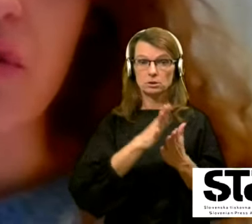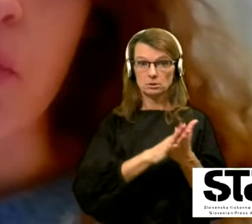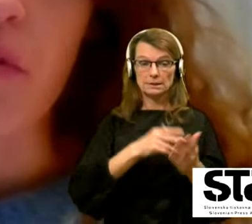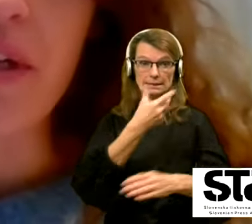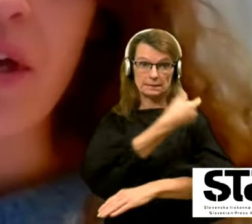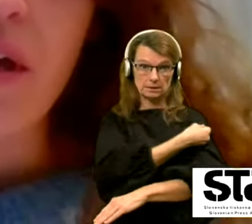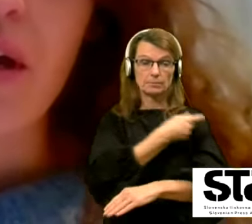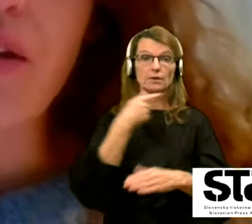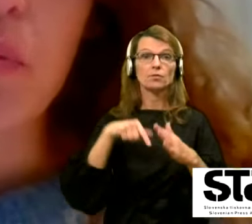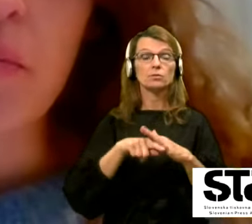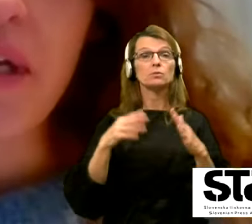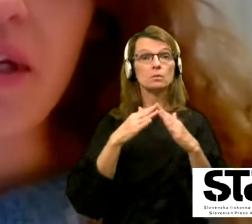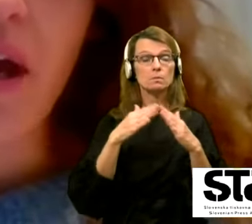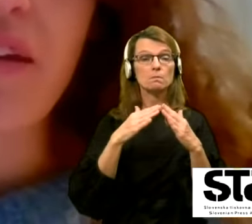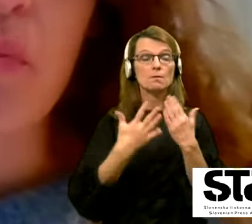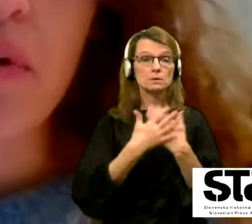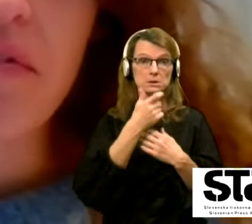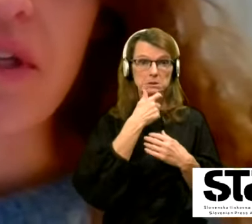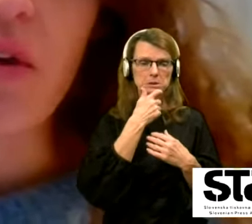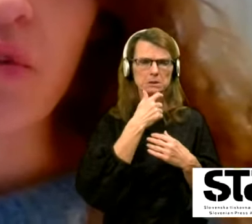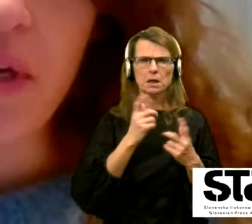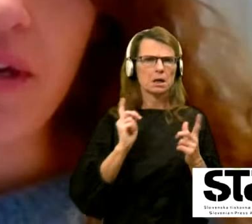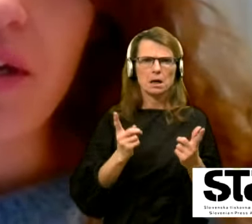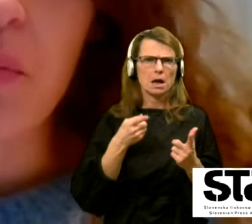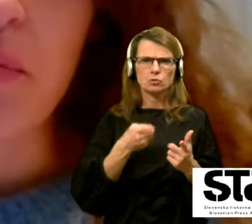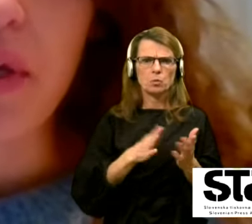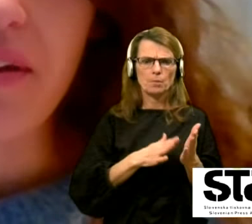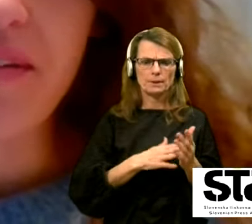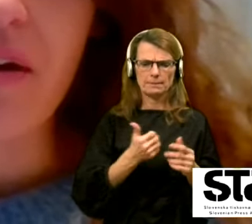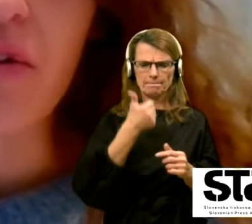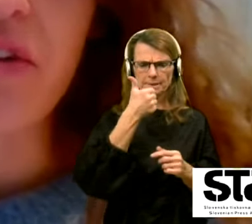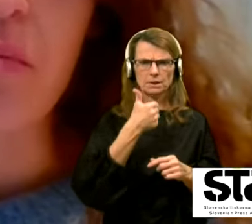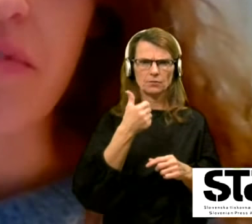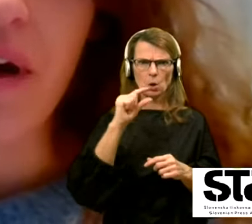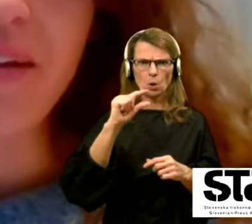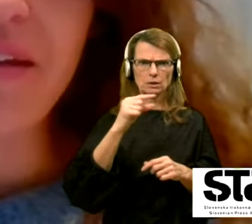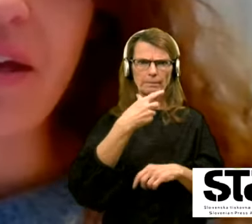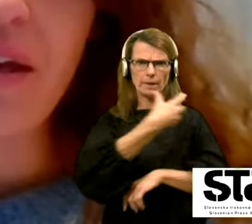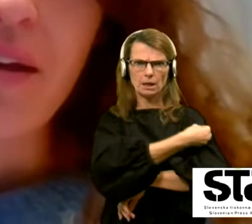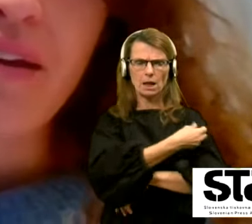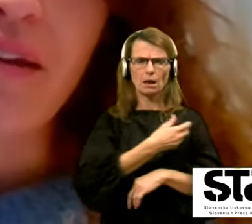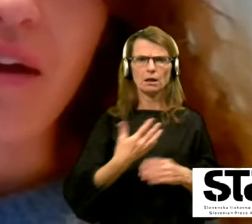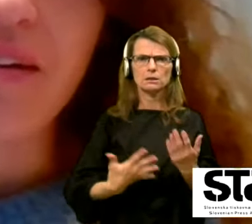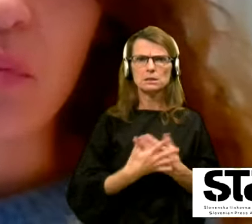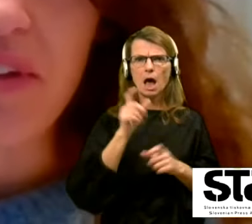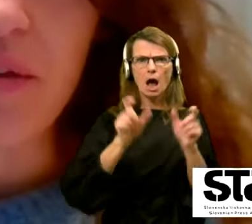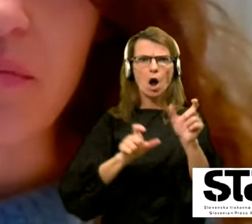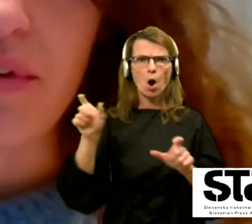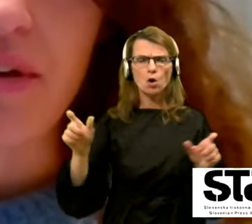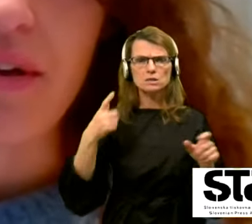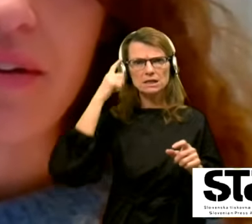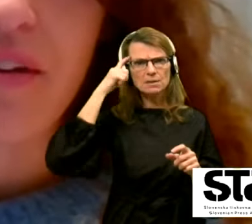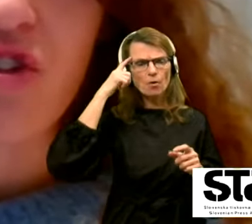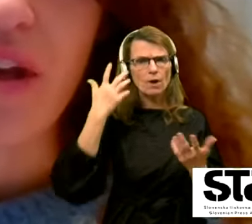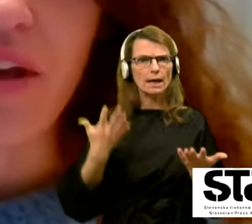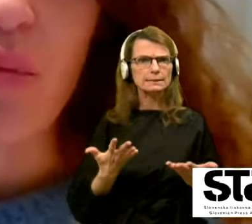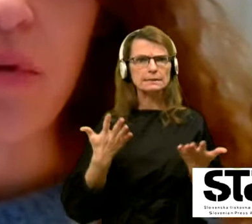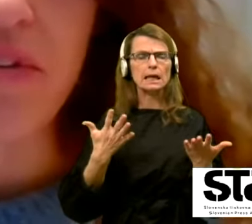cepljene v domovih. Kaj ta prvi odmerek pomeni za oskrbovance? Kdaj se potem